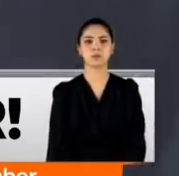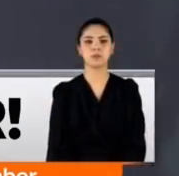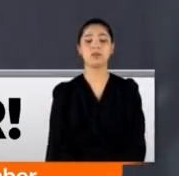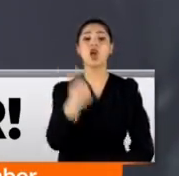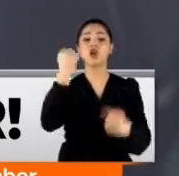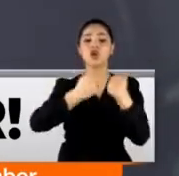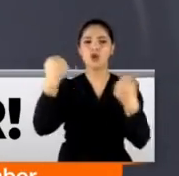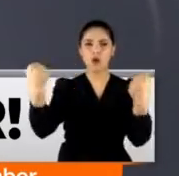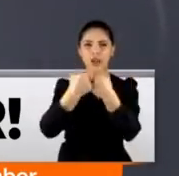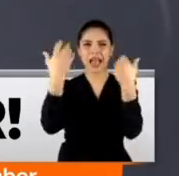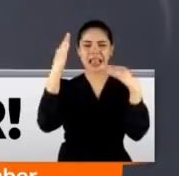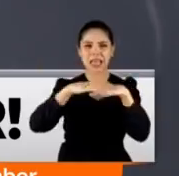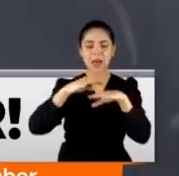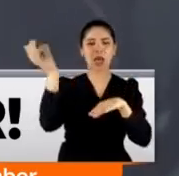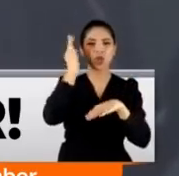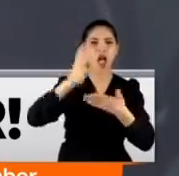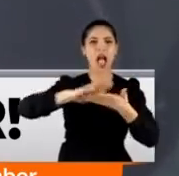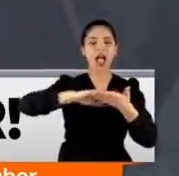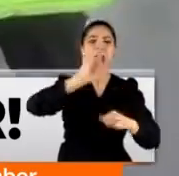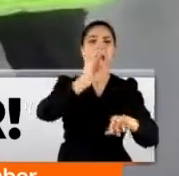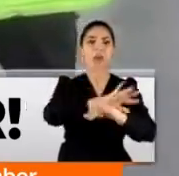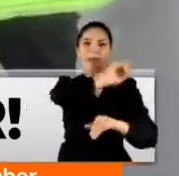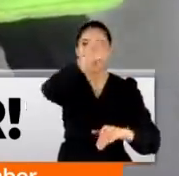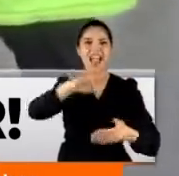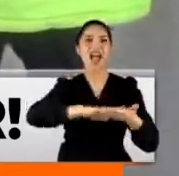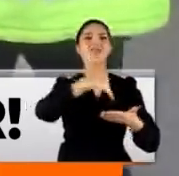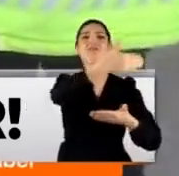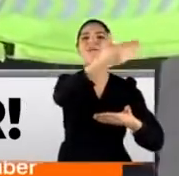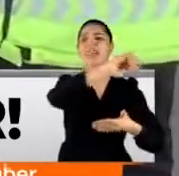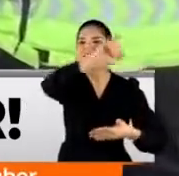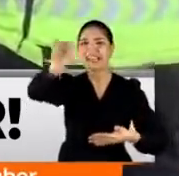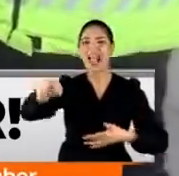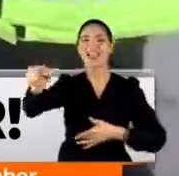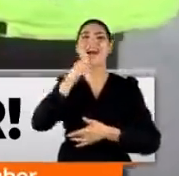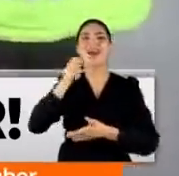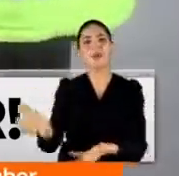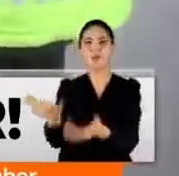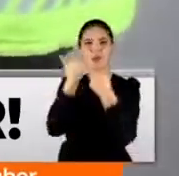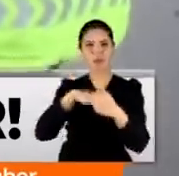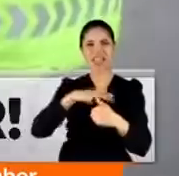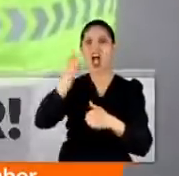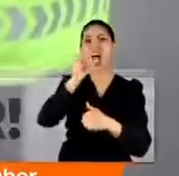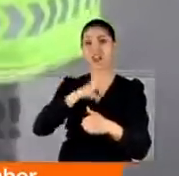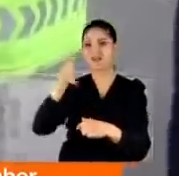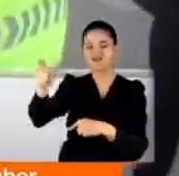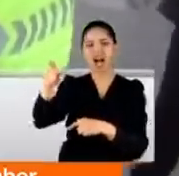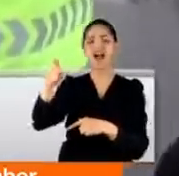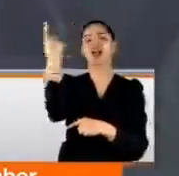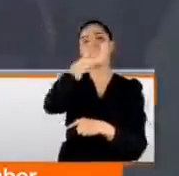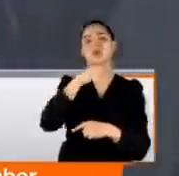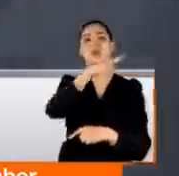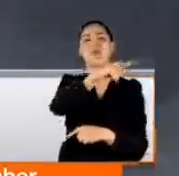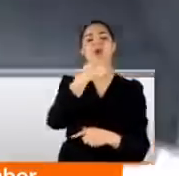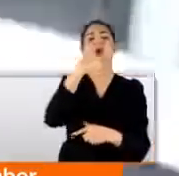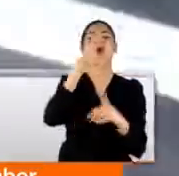Sürücünün kaza yaptığını duyan arkadaşları hemen olay yerine koştu. Alkollü arkadaşlarını kurtarmak için polise yalan söylediler.